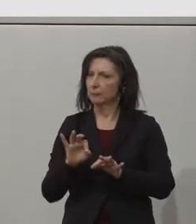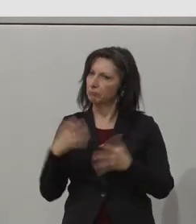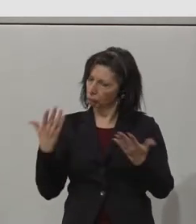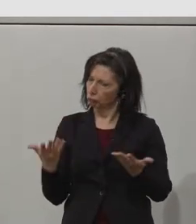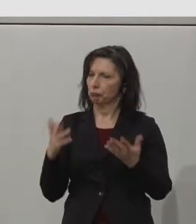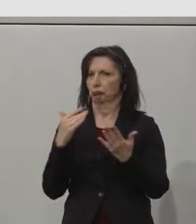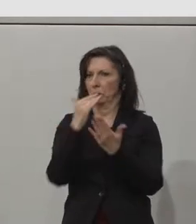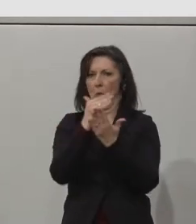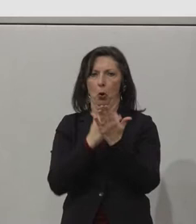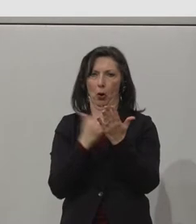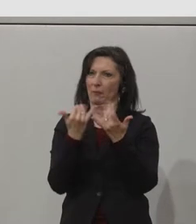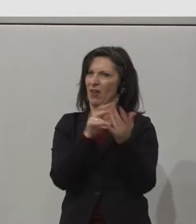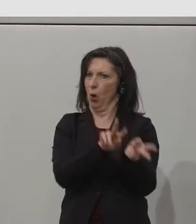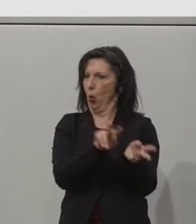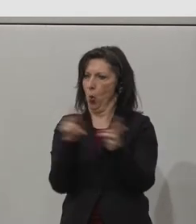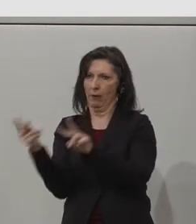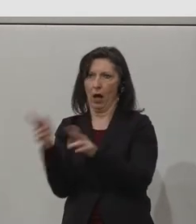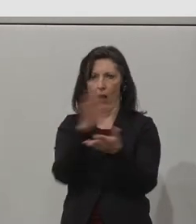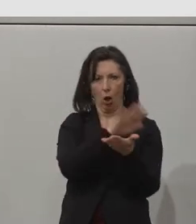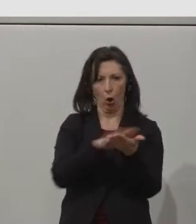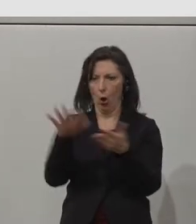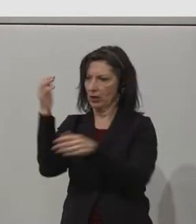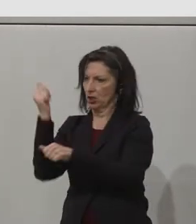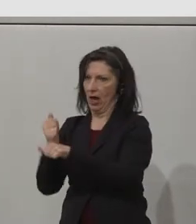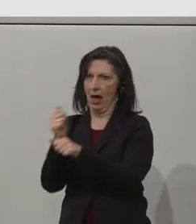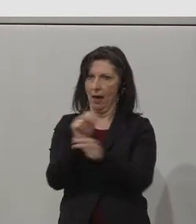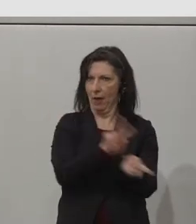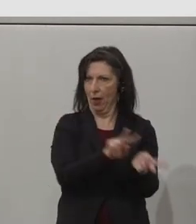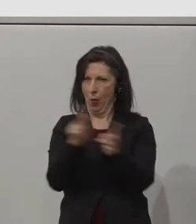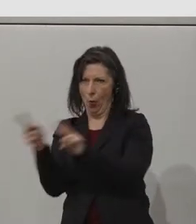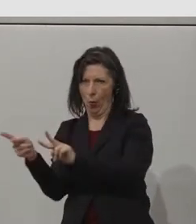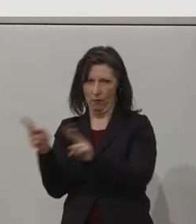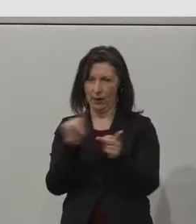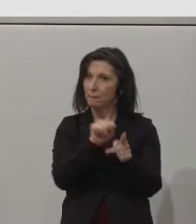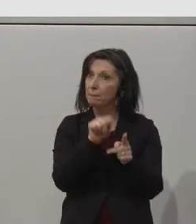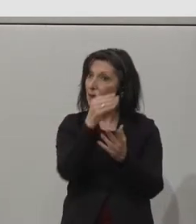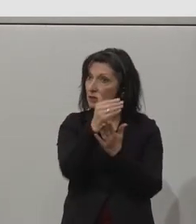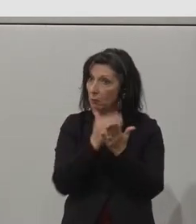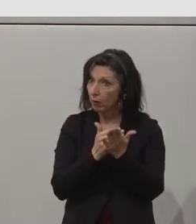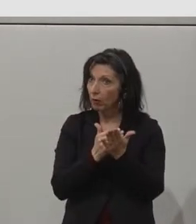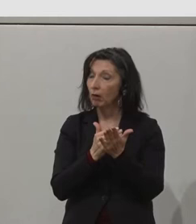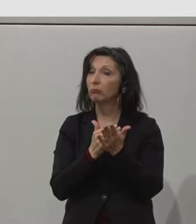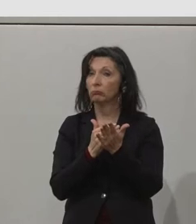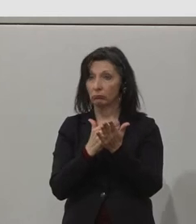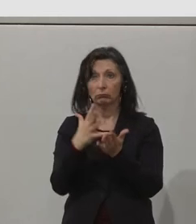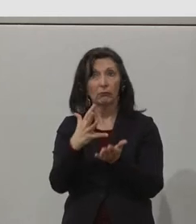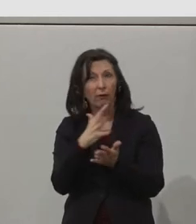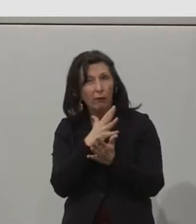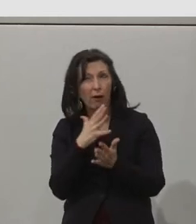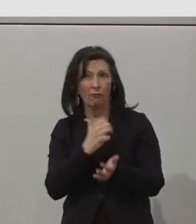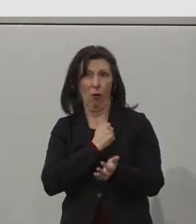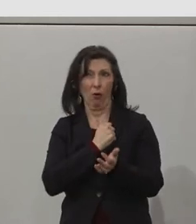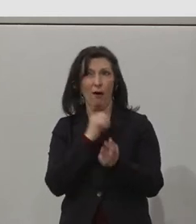really successful, but only because of our partnerships with businesses, which are really allowing us to